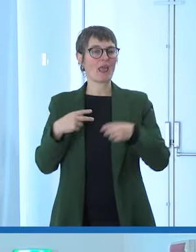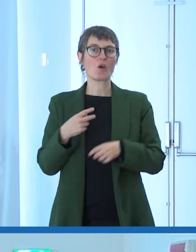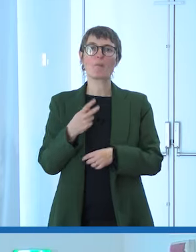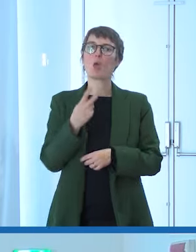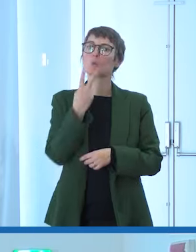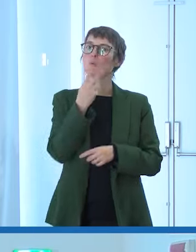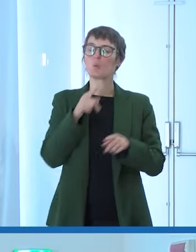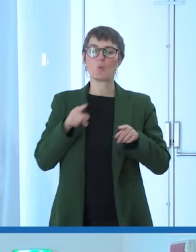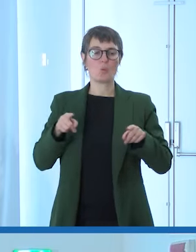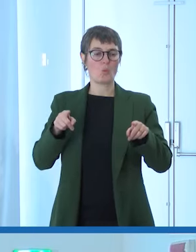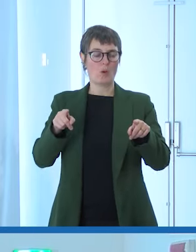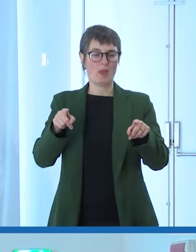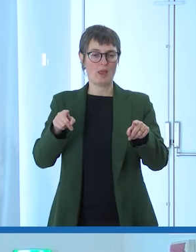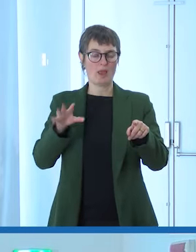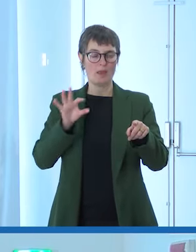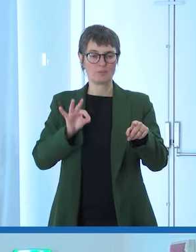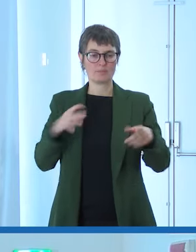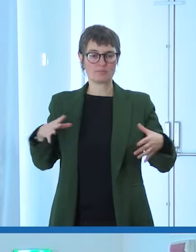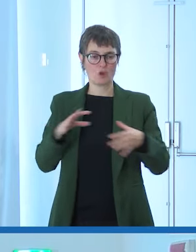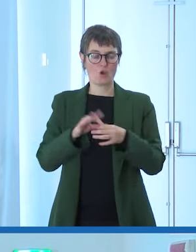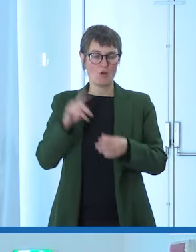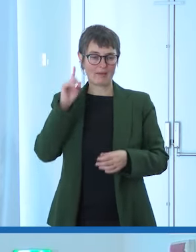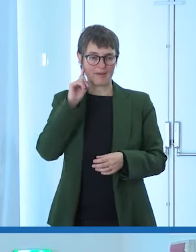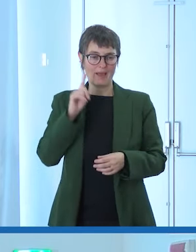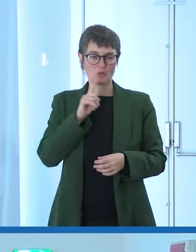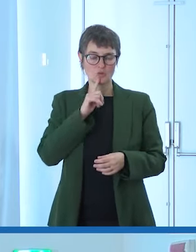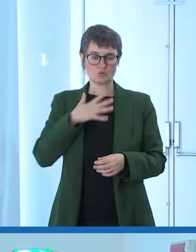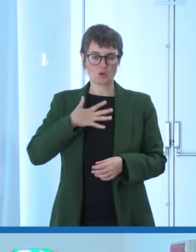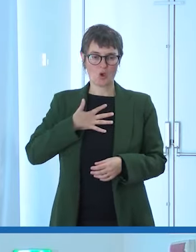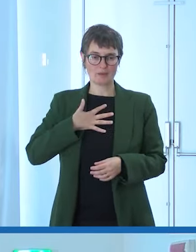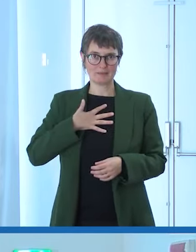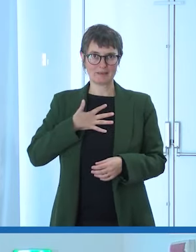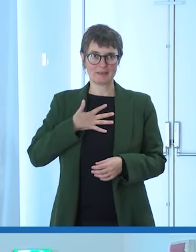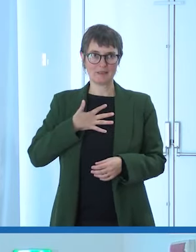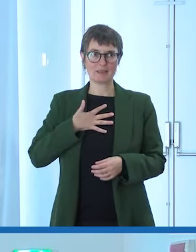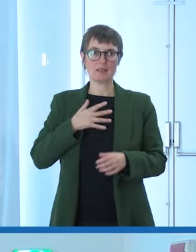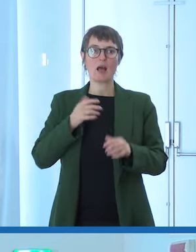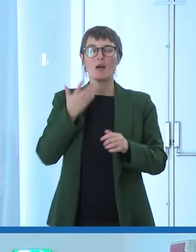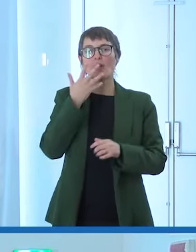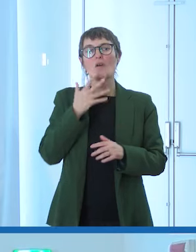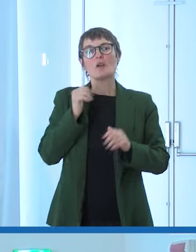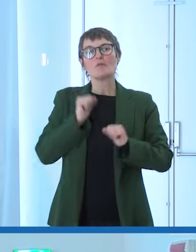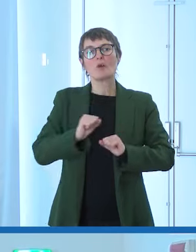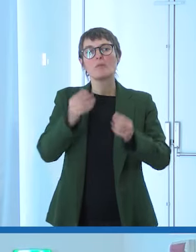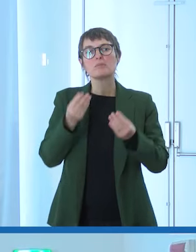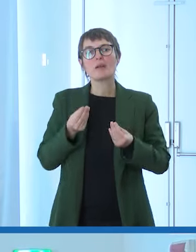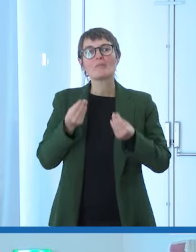volevo provare a darvi l'idea di una vita la prima